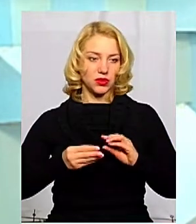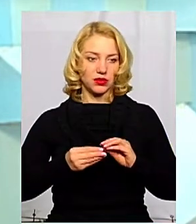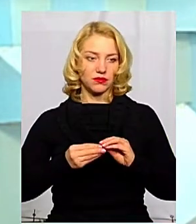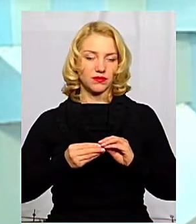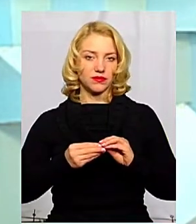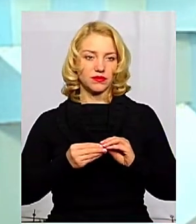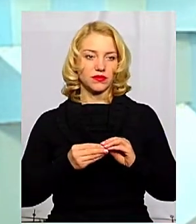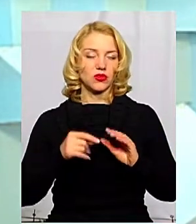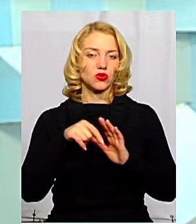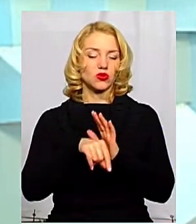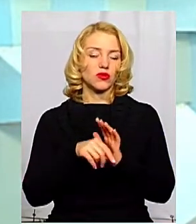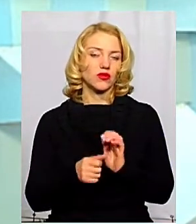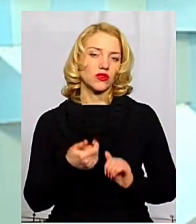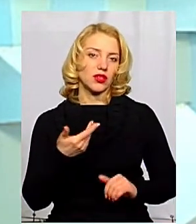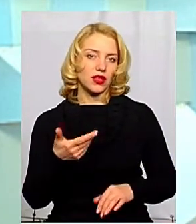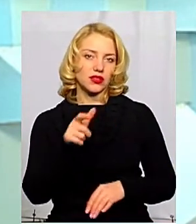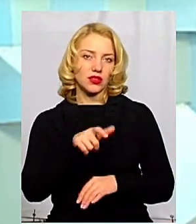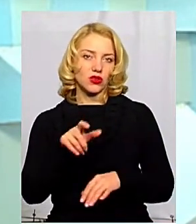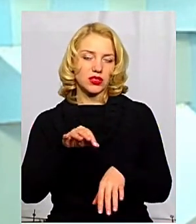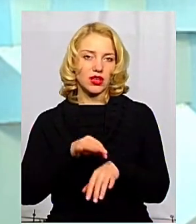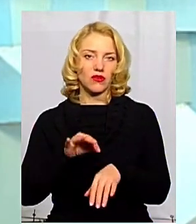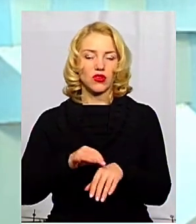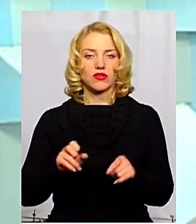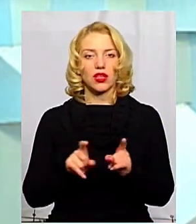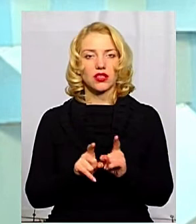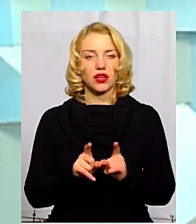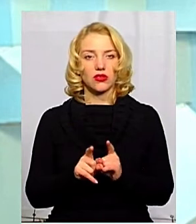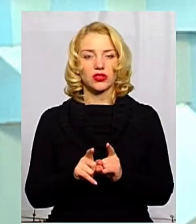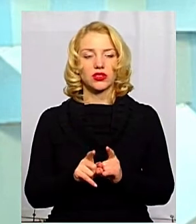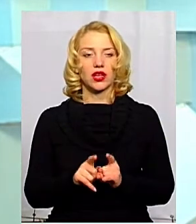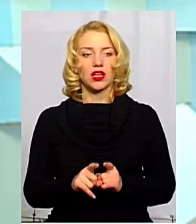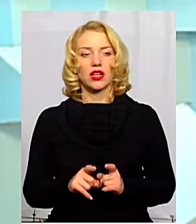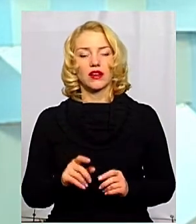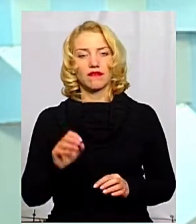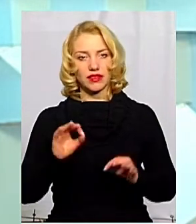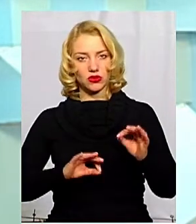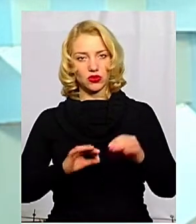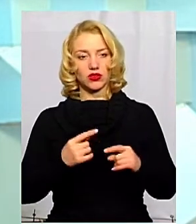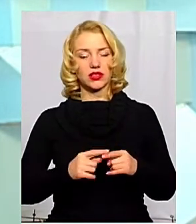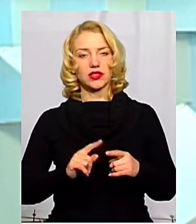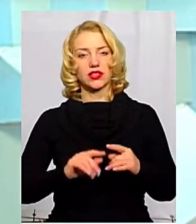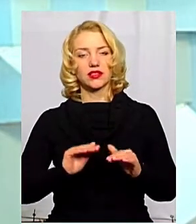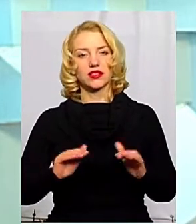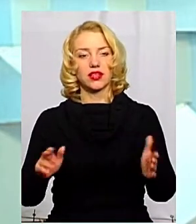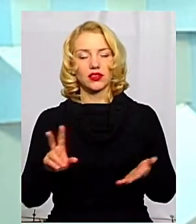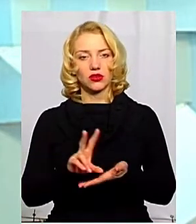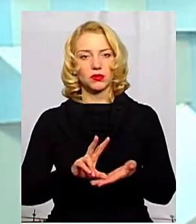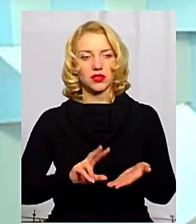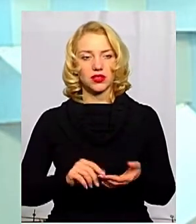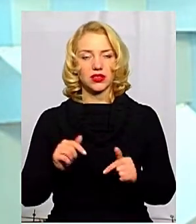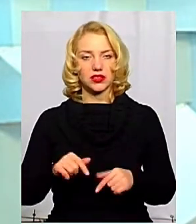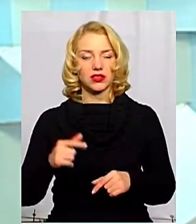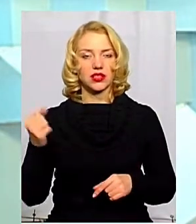підсумки стосовно кількості захворівших, а також відсотковий відсоток з них дітей. Ну, до прикладу,